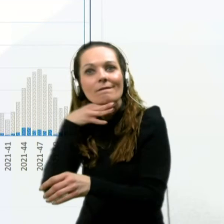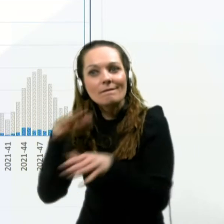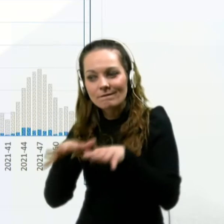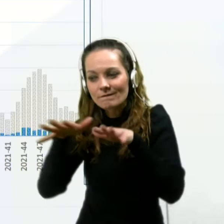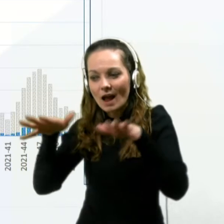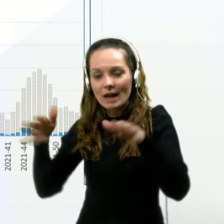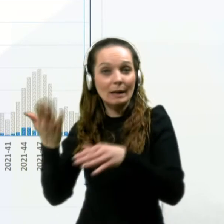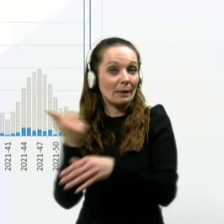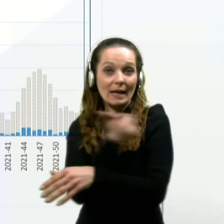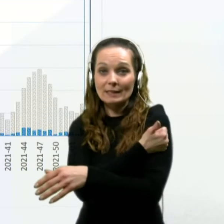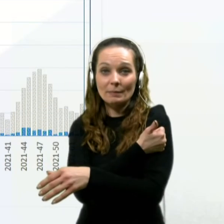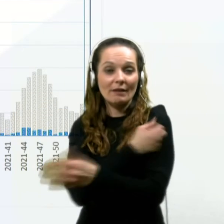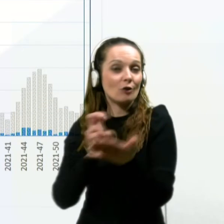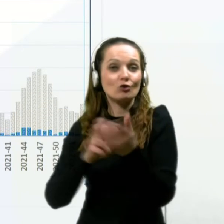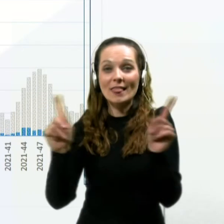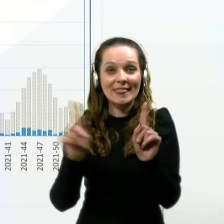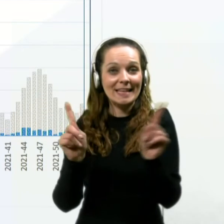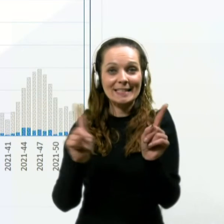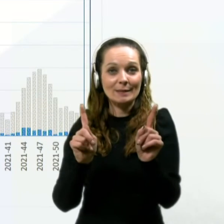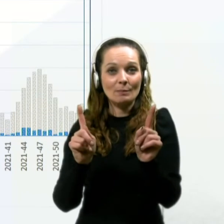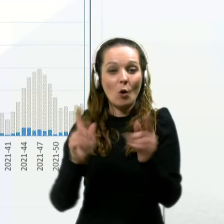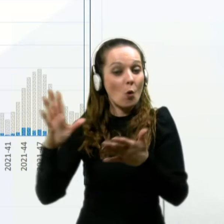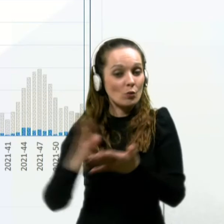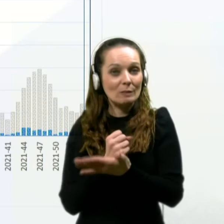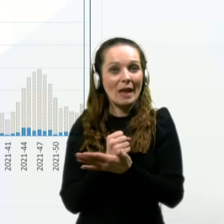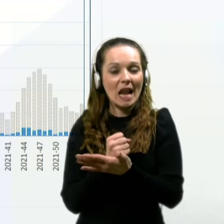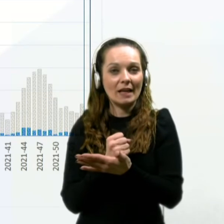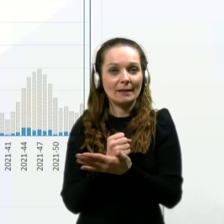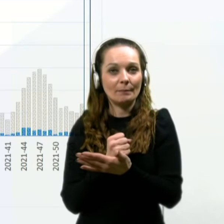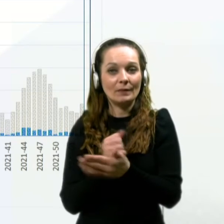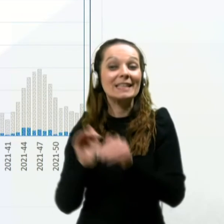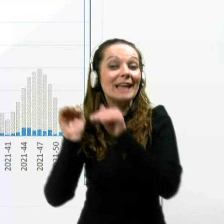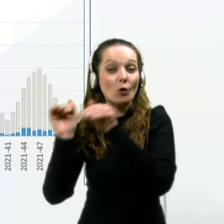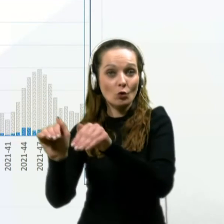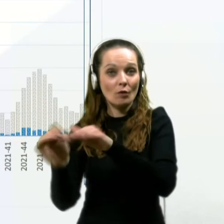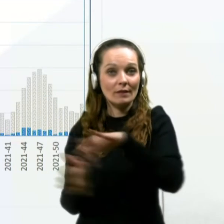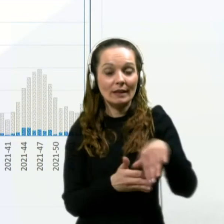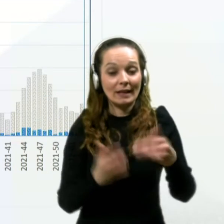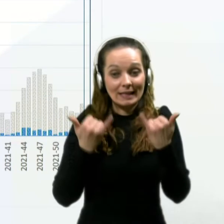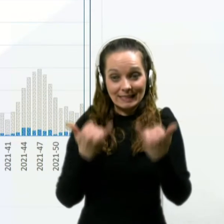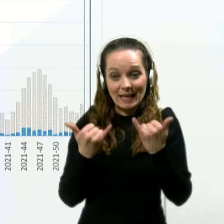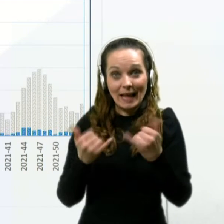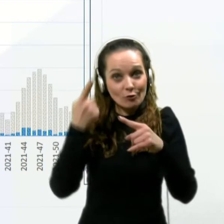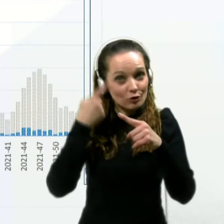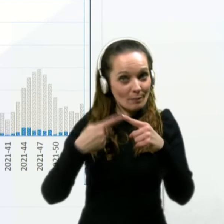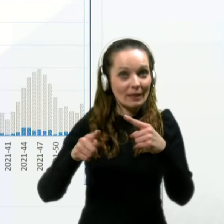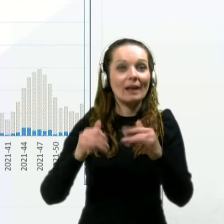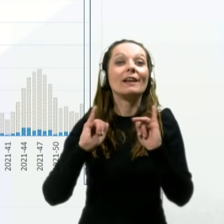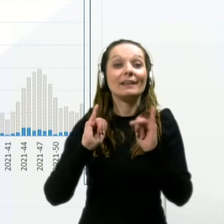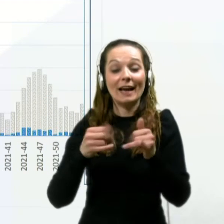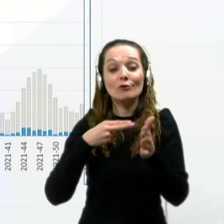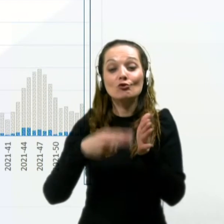takrat cepiva še nismo tako uspeli zagotoviti, med tem, ko v zdajšnjem delu je